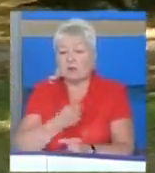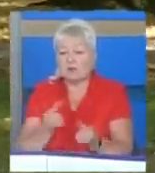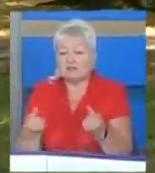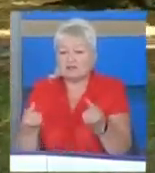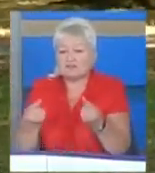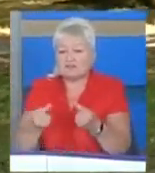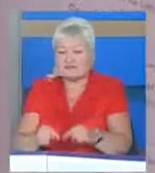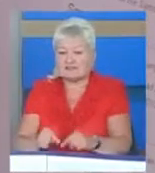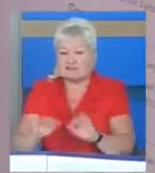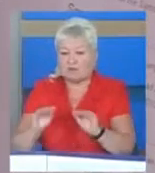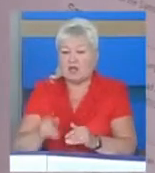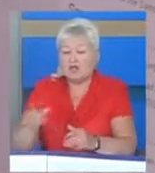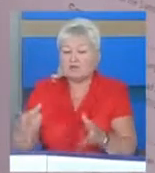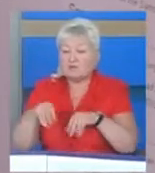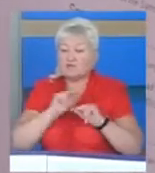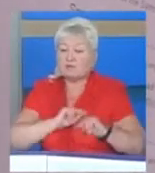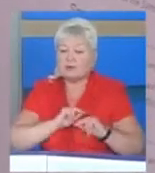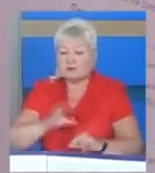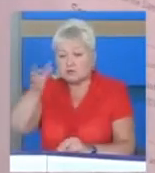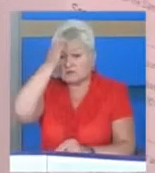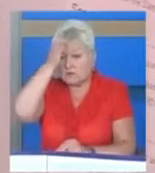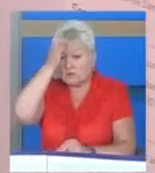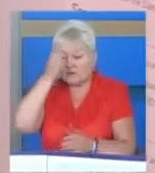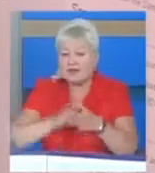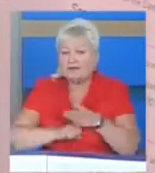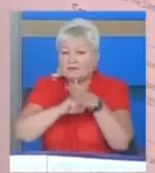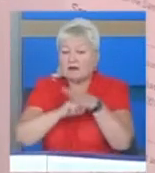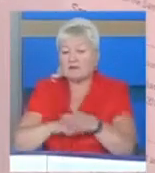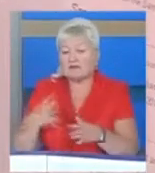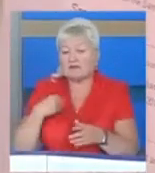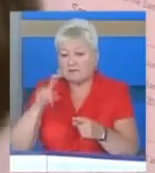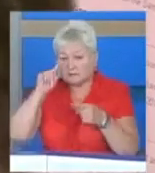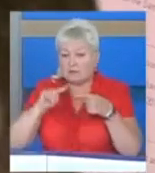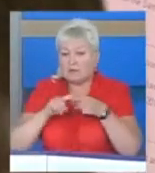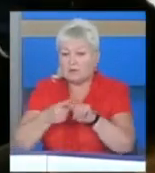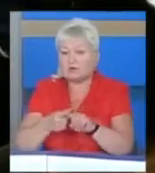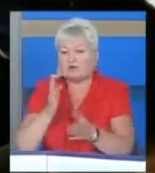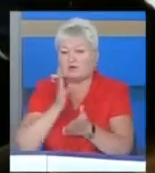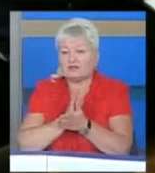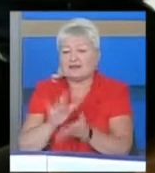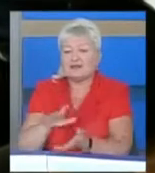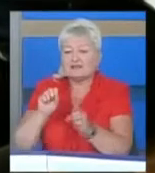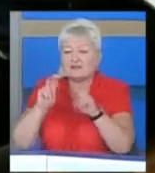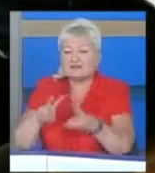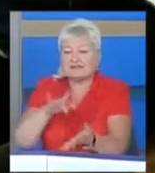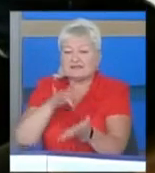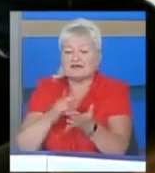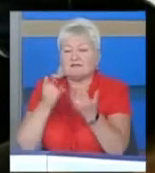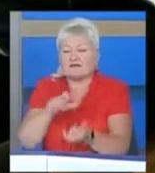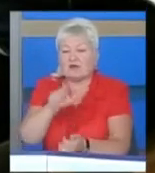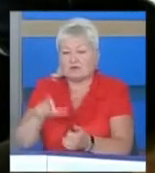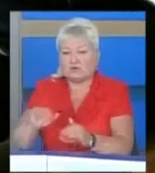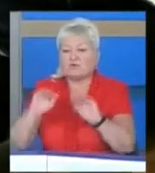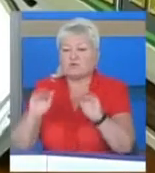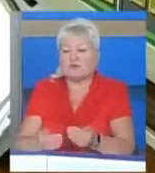співпрацює з науковцями. На базі Львівської політехніки створено інформаційно-ресурсний центр для людей з обмеженими можливостями.